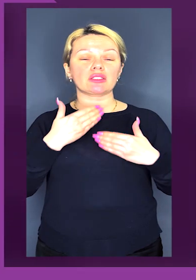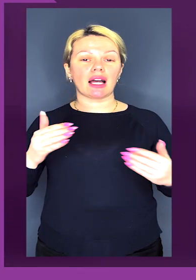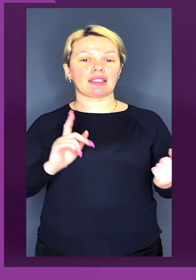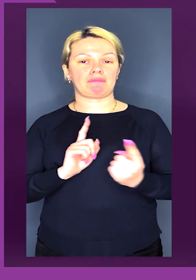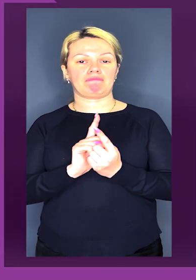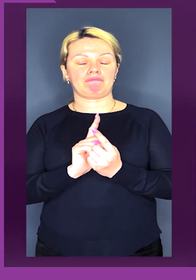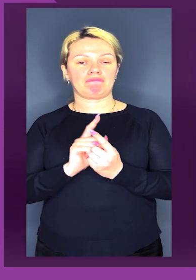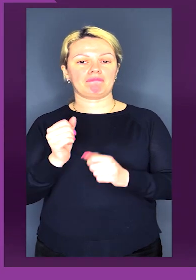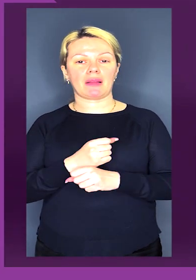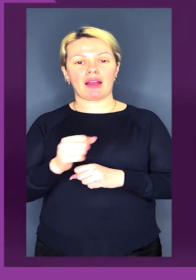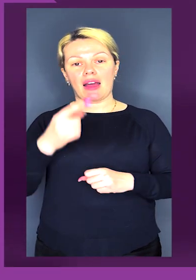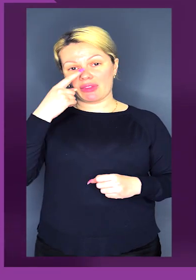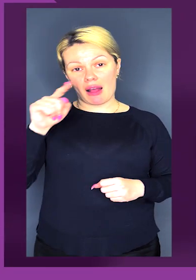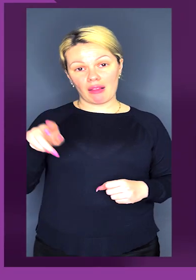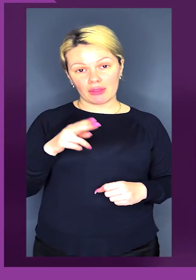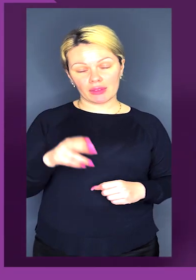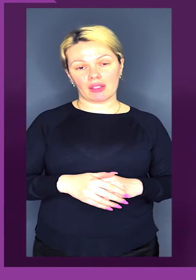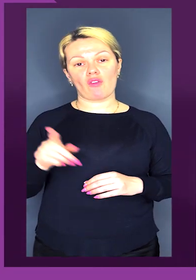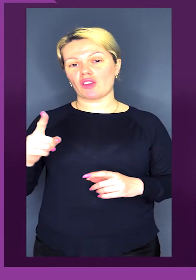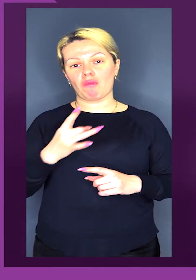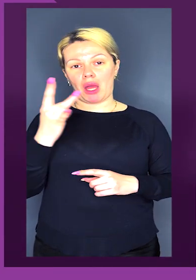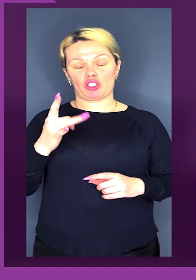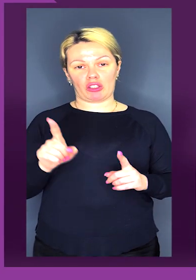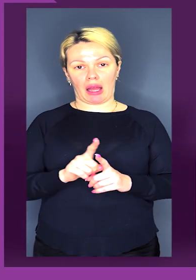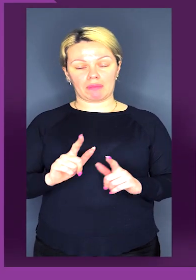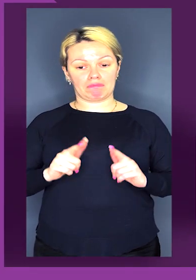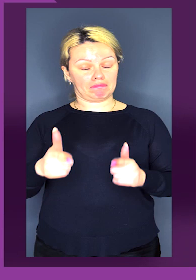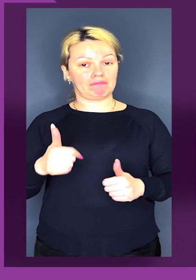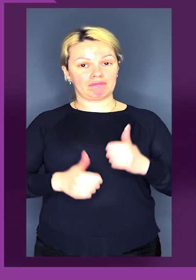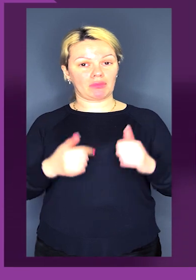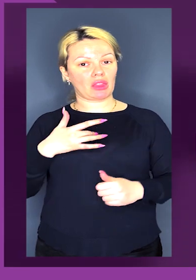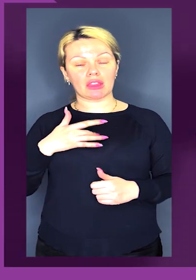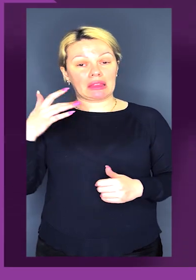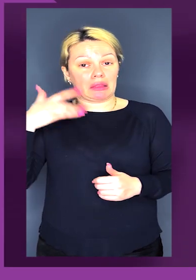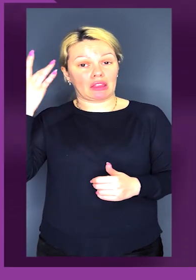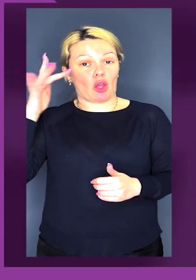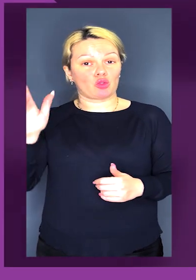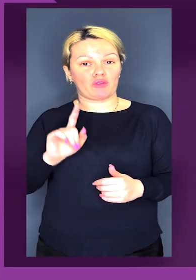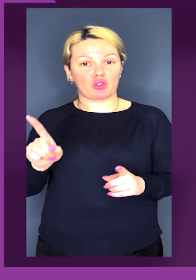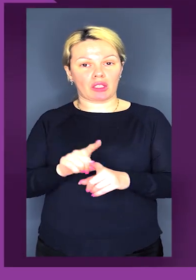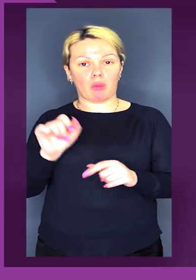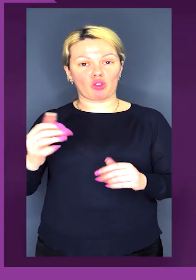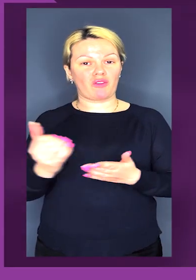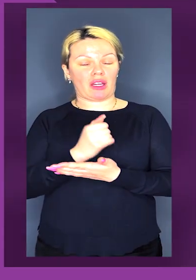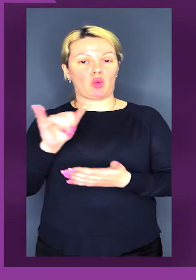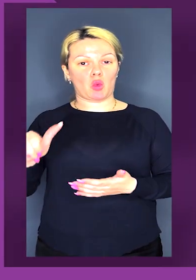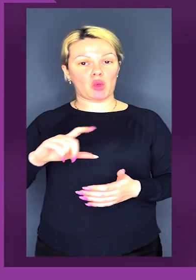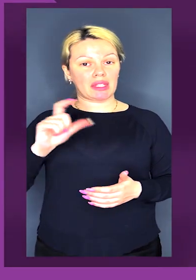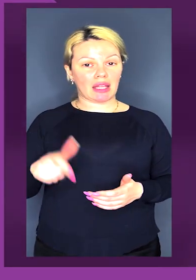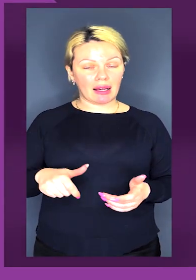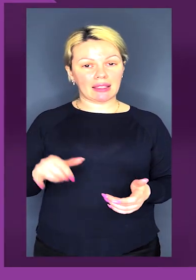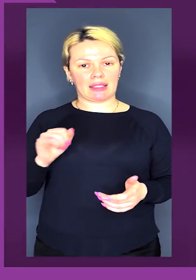остання сутичка з Таїландом. Вони, до речі, вперше так стартували і ми не очікували, що вони можуть виграти в Італії.